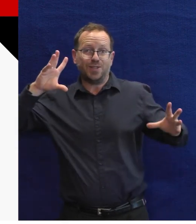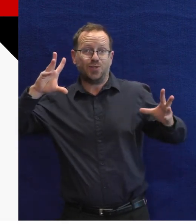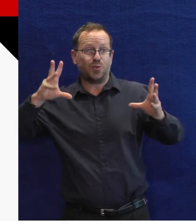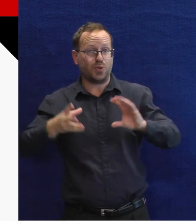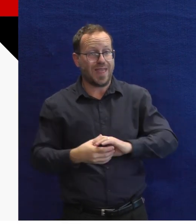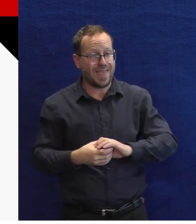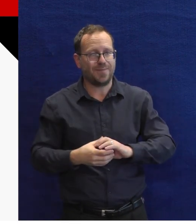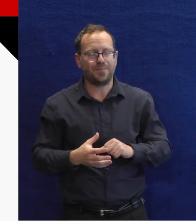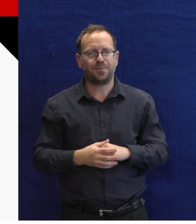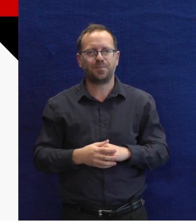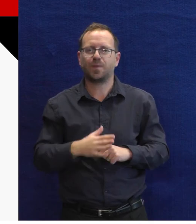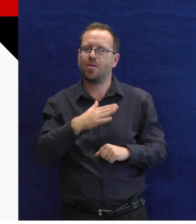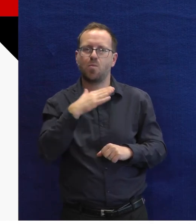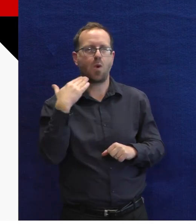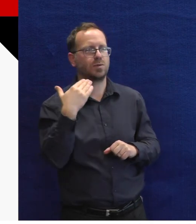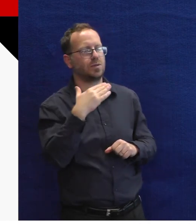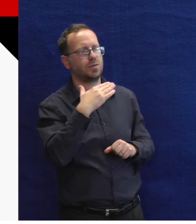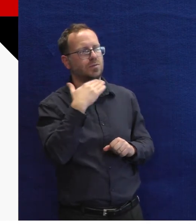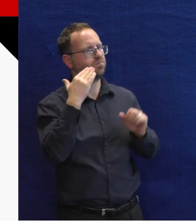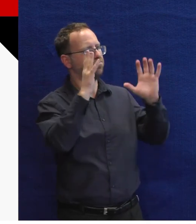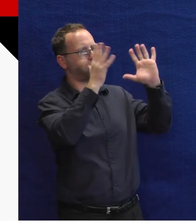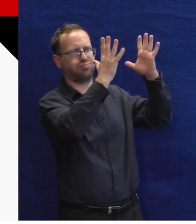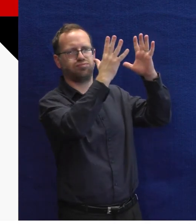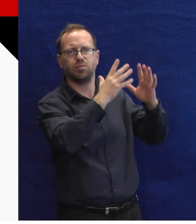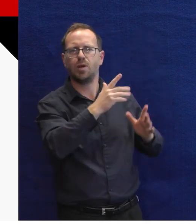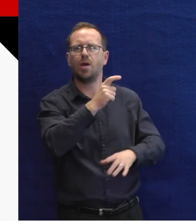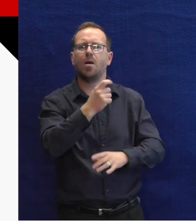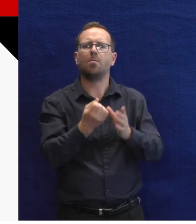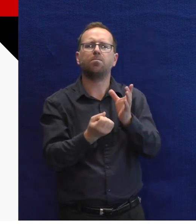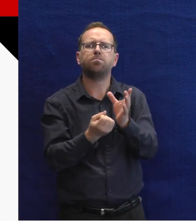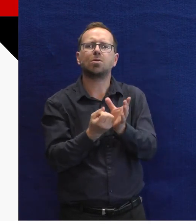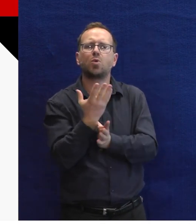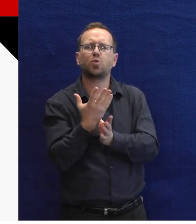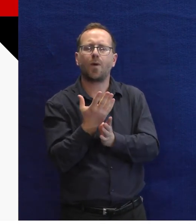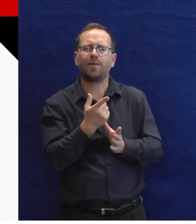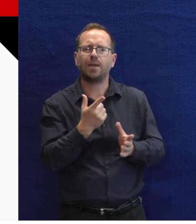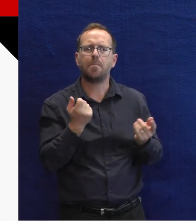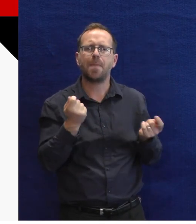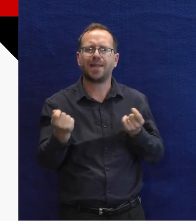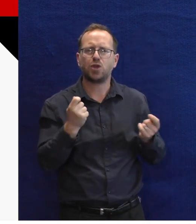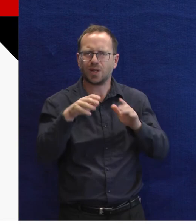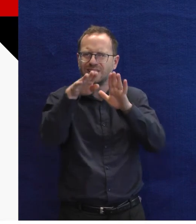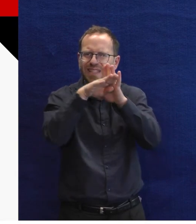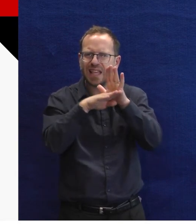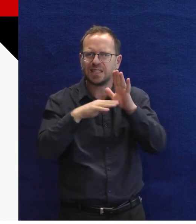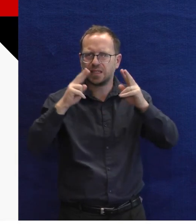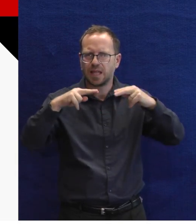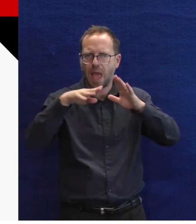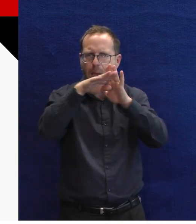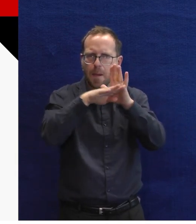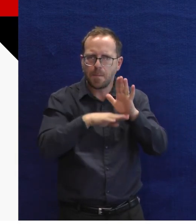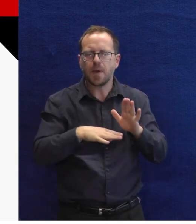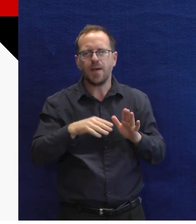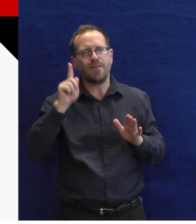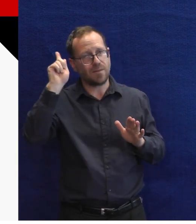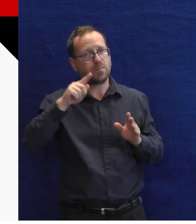Zkusím to stručně. Takže nejprve moc chválím, že je tady produktový manažer, který se zajímá o přístup na seznamu,